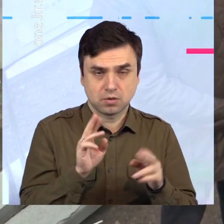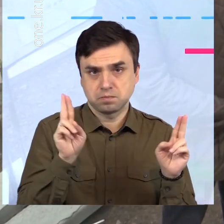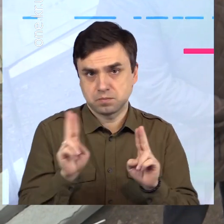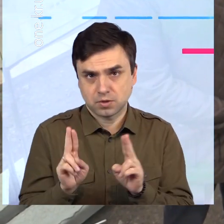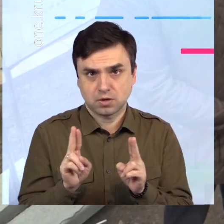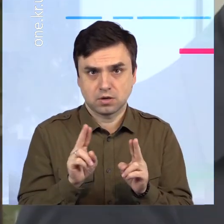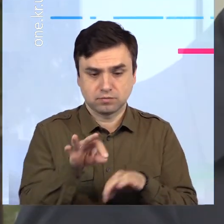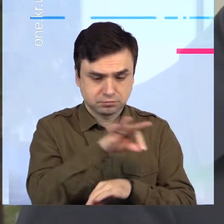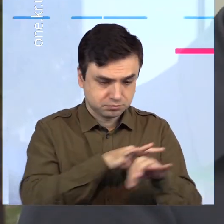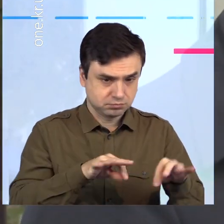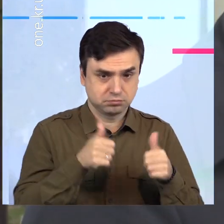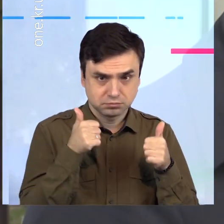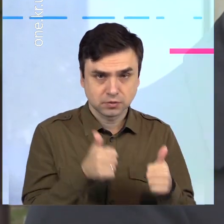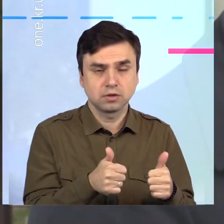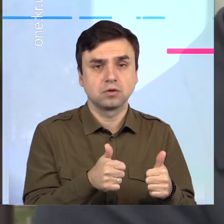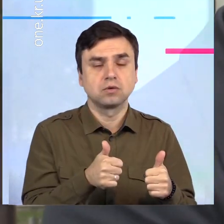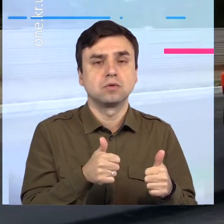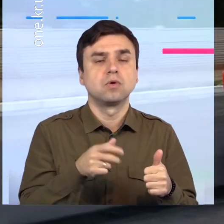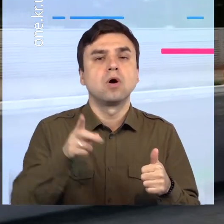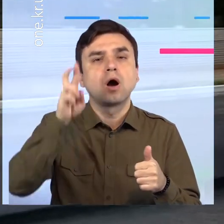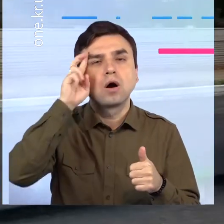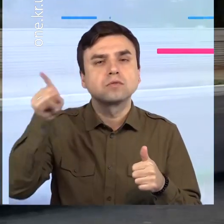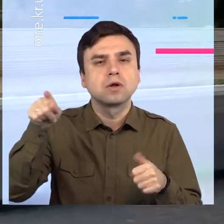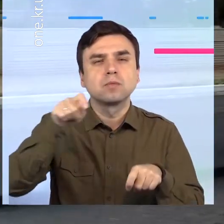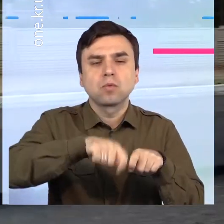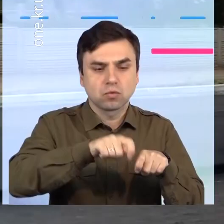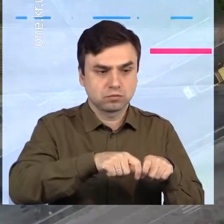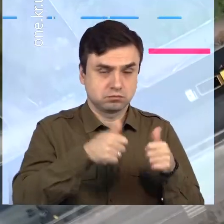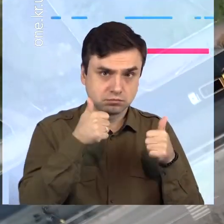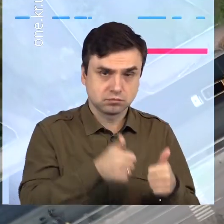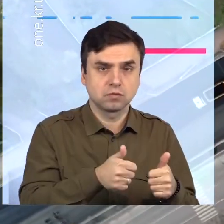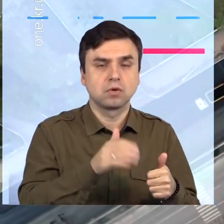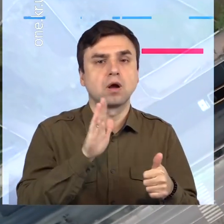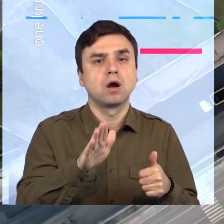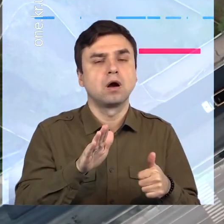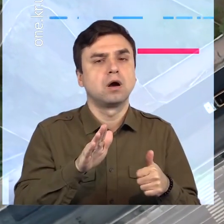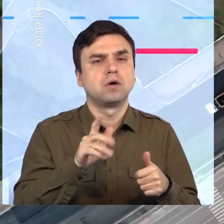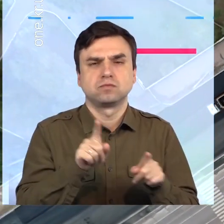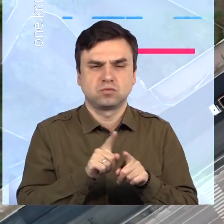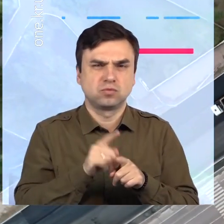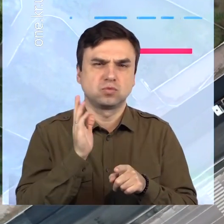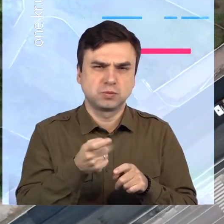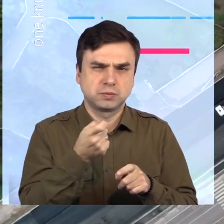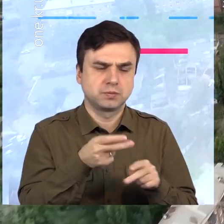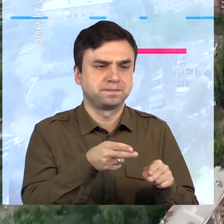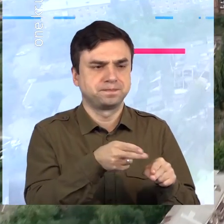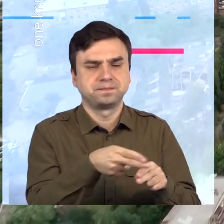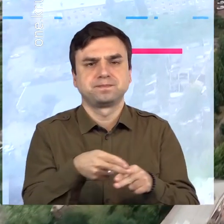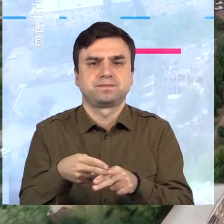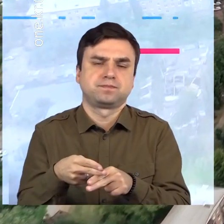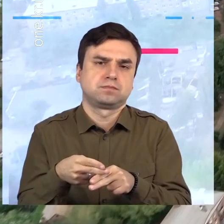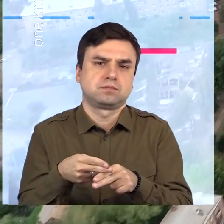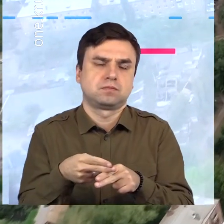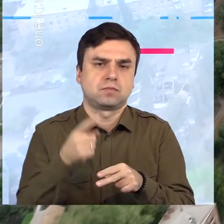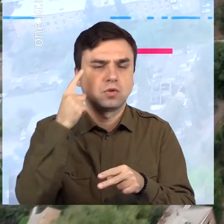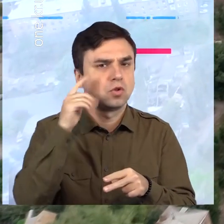ж на те є позитивний висновок держекспертизи, вони внесуть певні корективи, а будівельники частково перероблять окремі ділянки. Тож, по